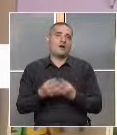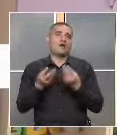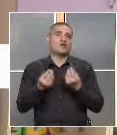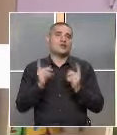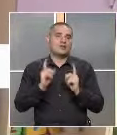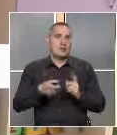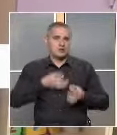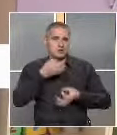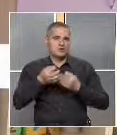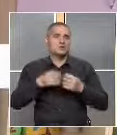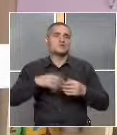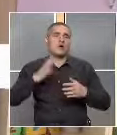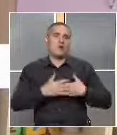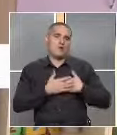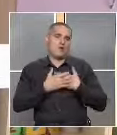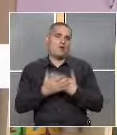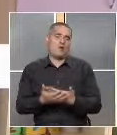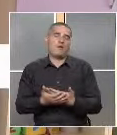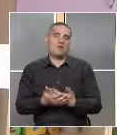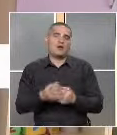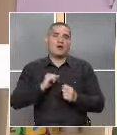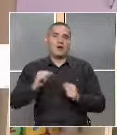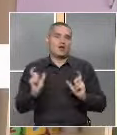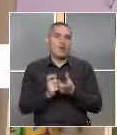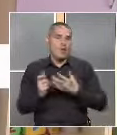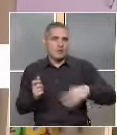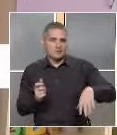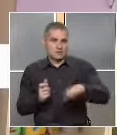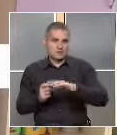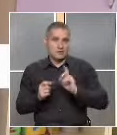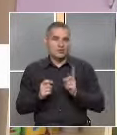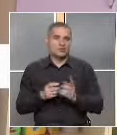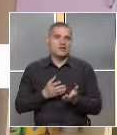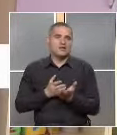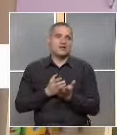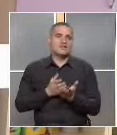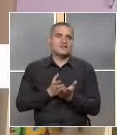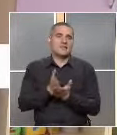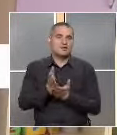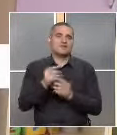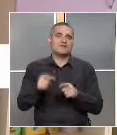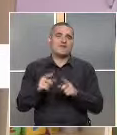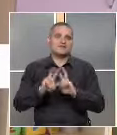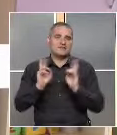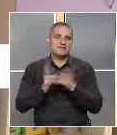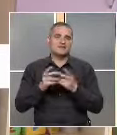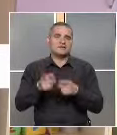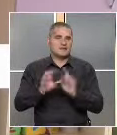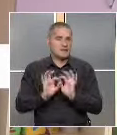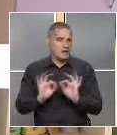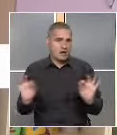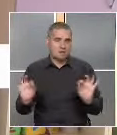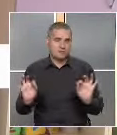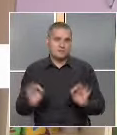Нещата могат да се случат с много любов. И колегите, които са се насочили в тази сфера, нека да са